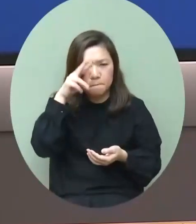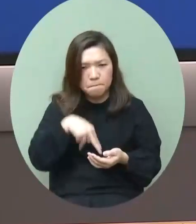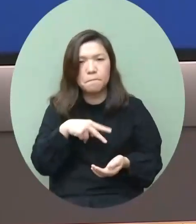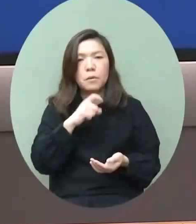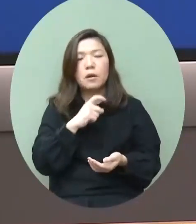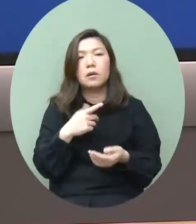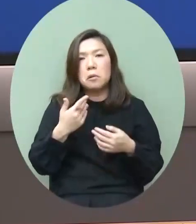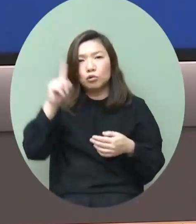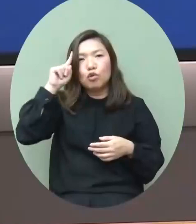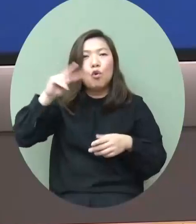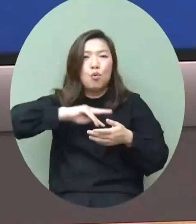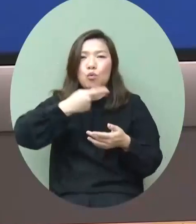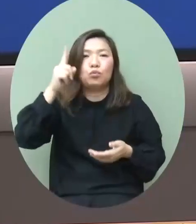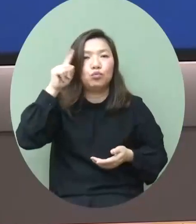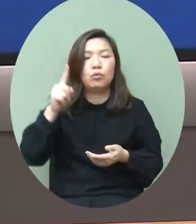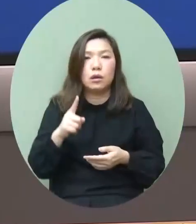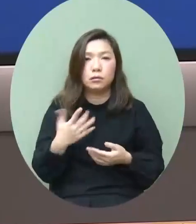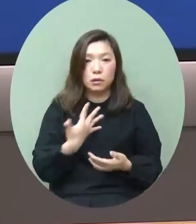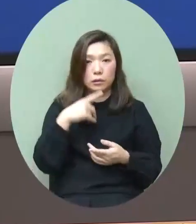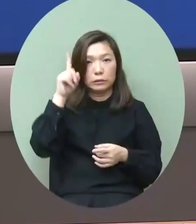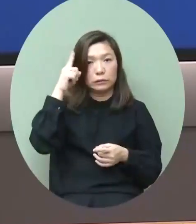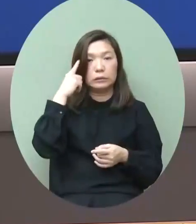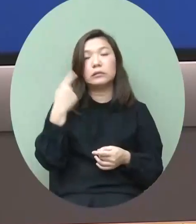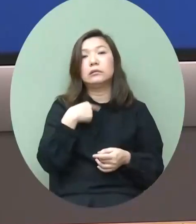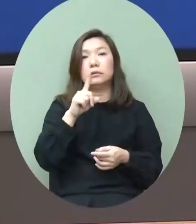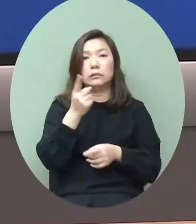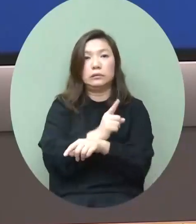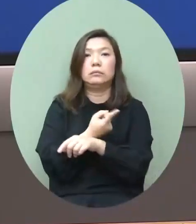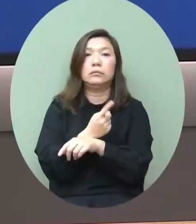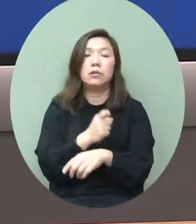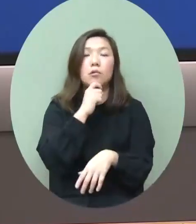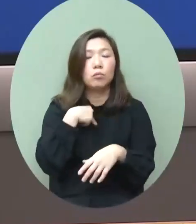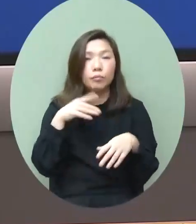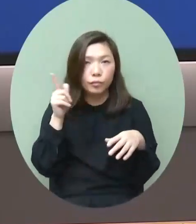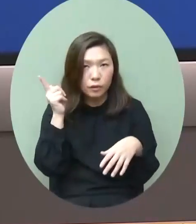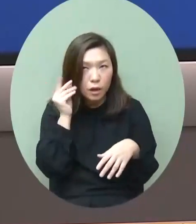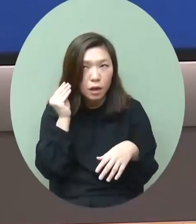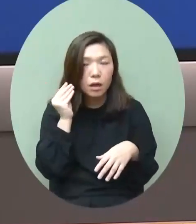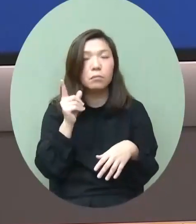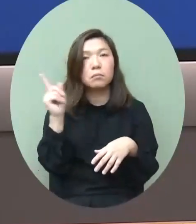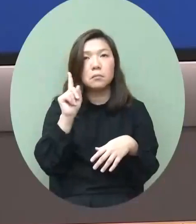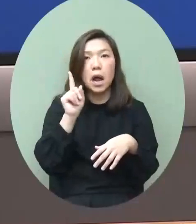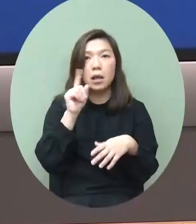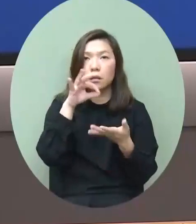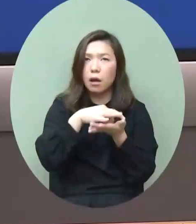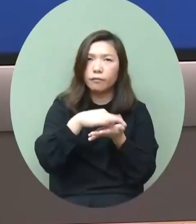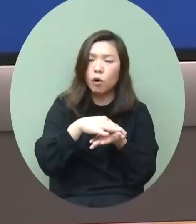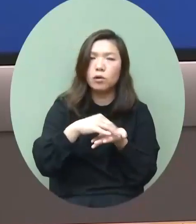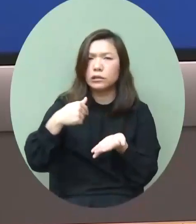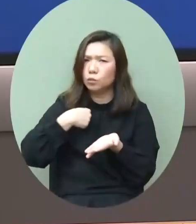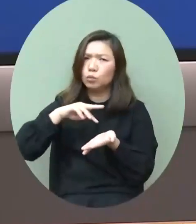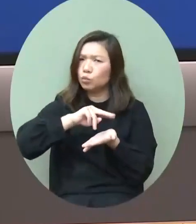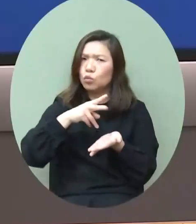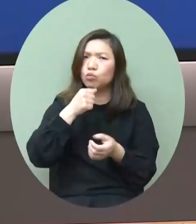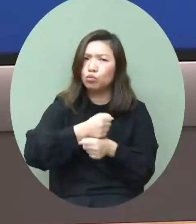我每天在這裡和大家做新聞發佈會都很樂意聽到大家認為我們在哪些地方有改